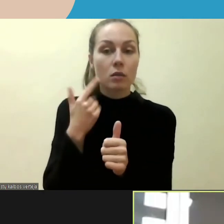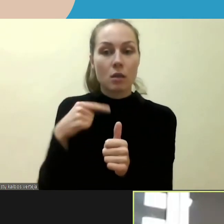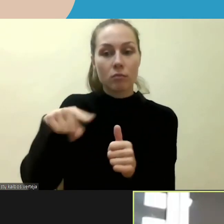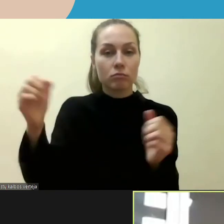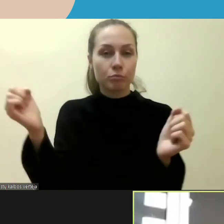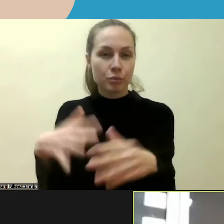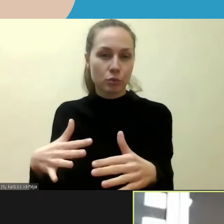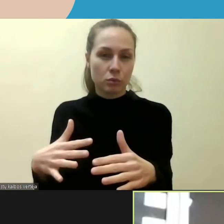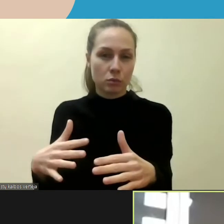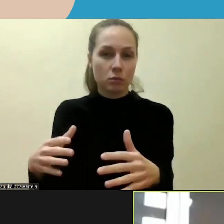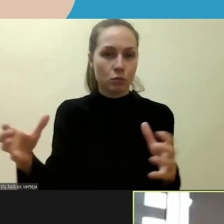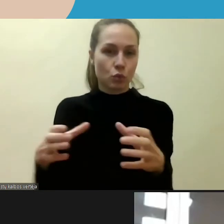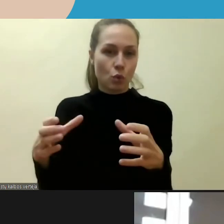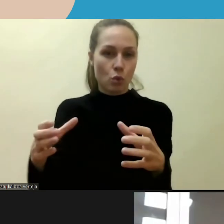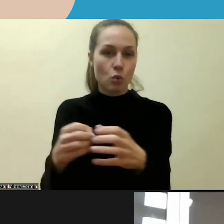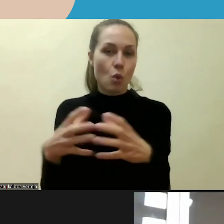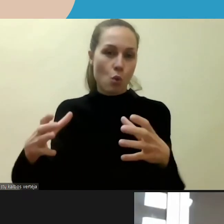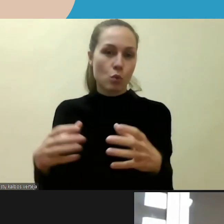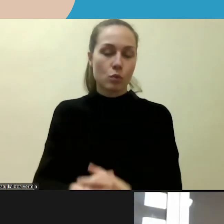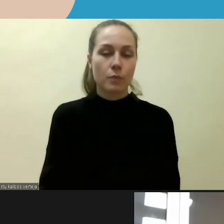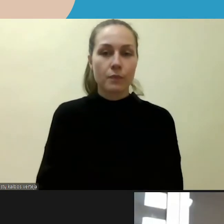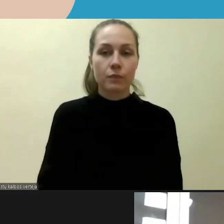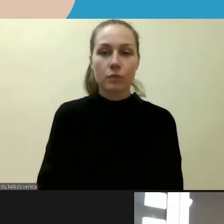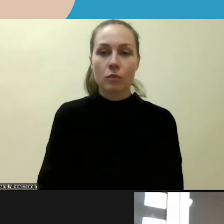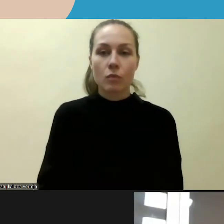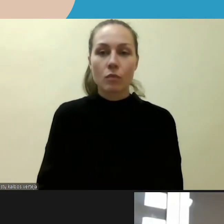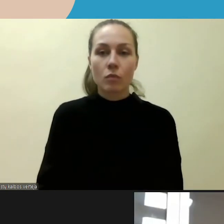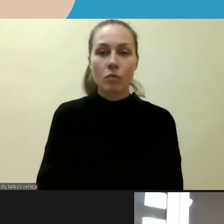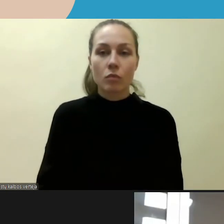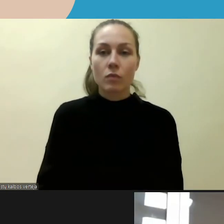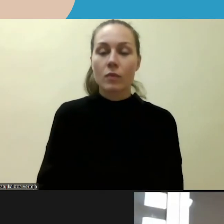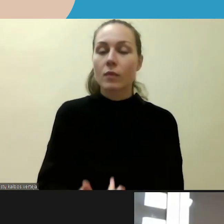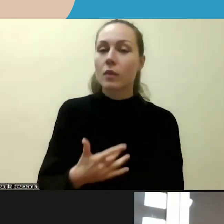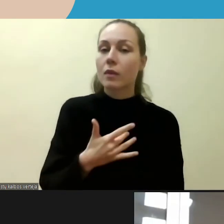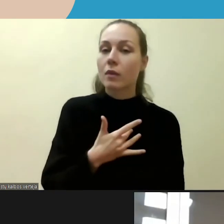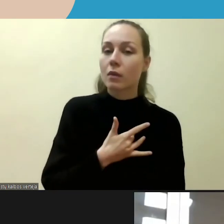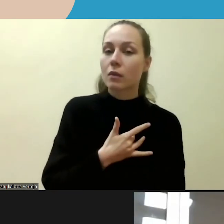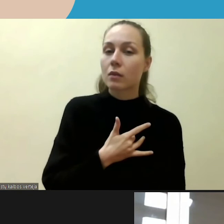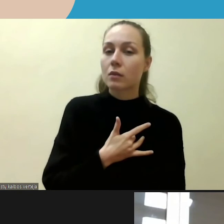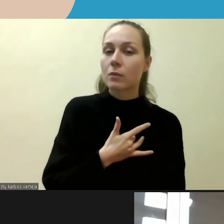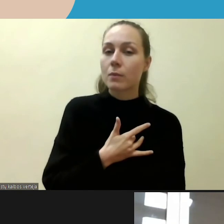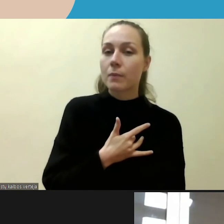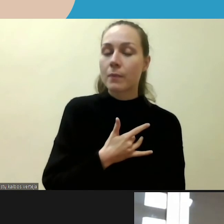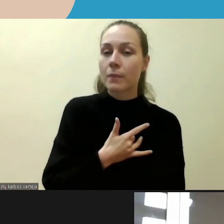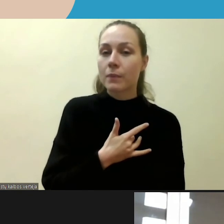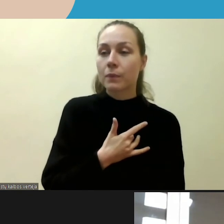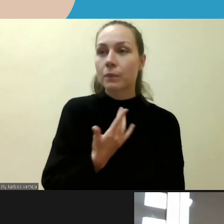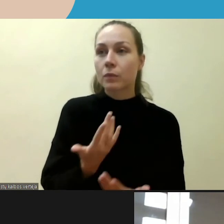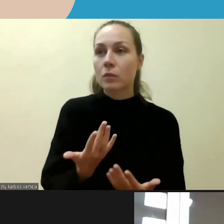daugiau. O sakykite, kaip su tomis galbūt ne visada tinkamomis, deromomis